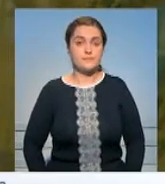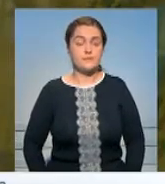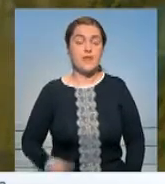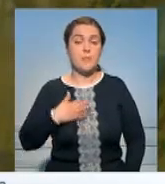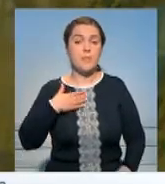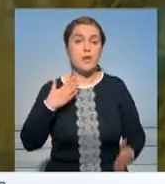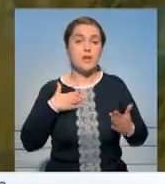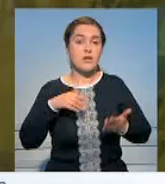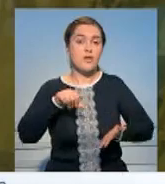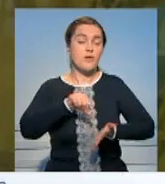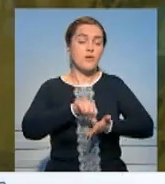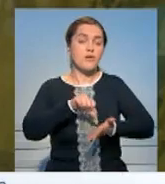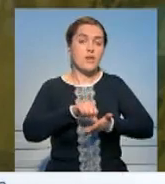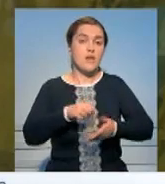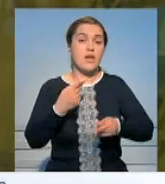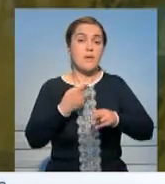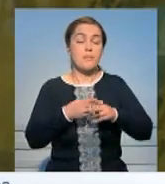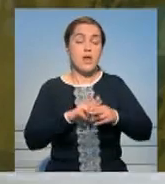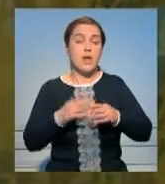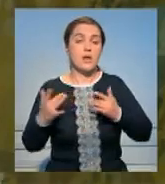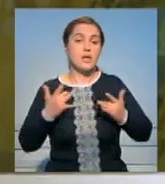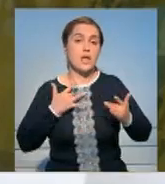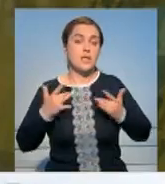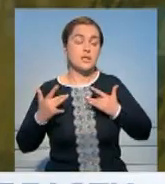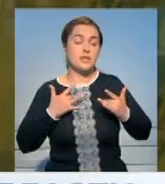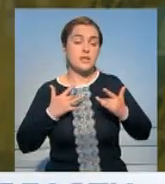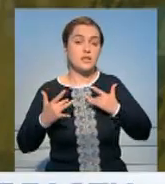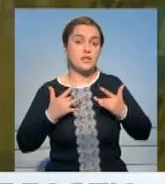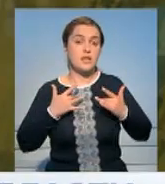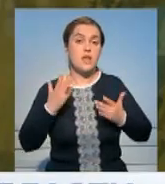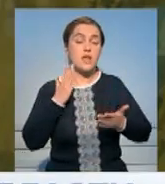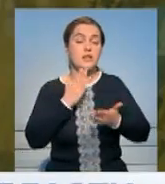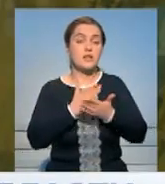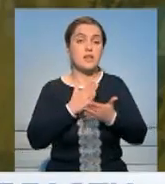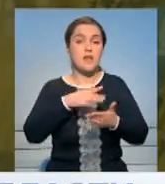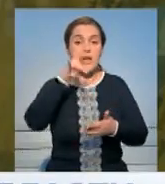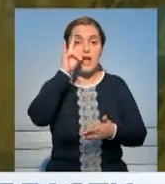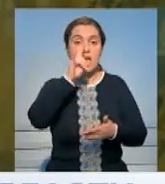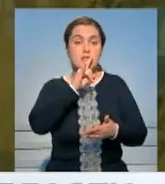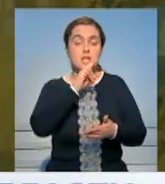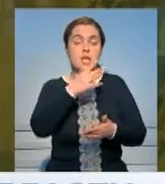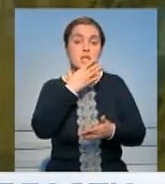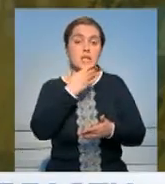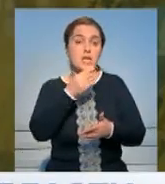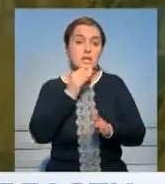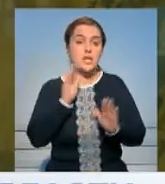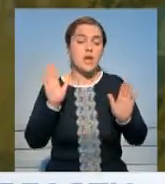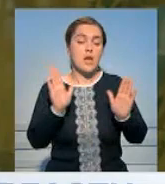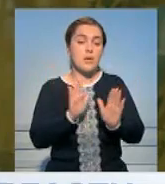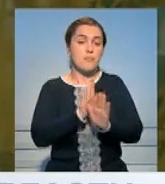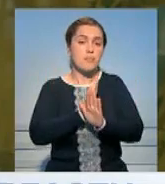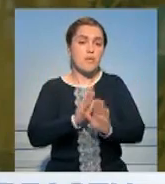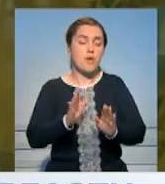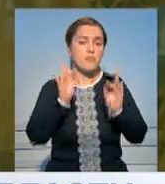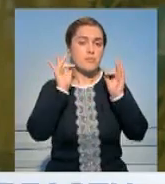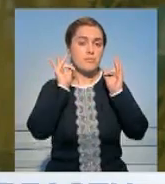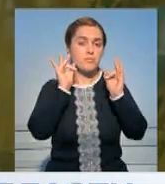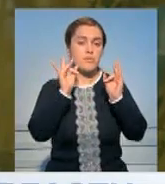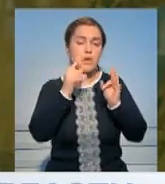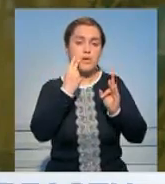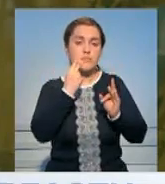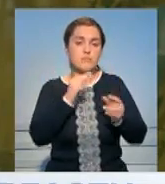Мы рады присутствовать на этом прекрасном концерте талантов Казахстана. Красивые казахские песни, глубокое звучание дамбры,